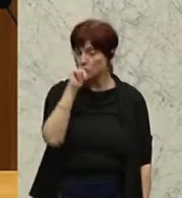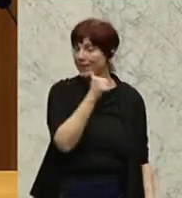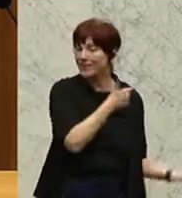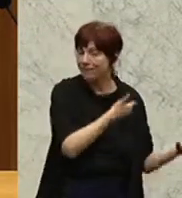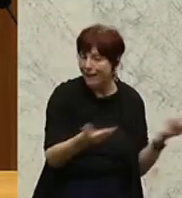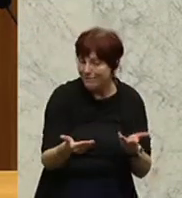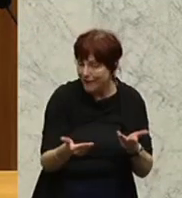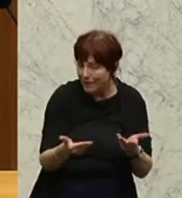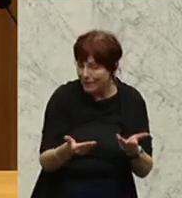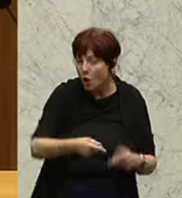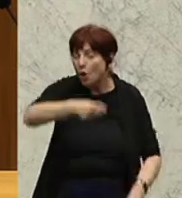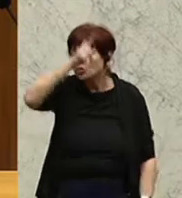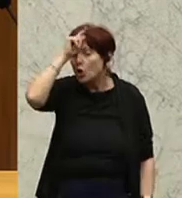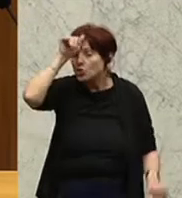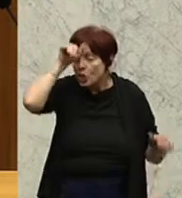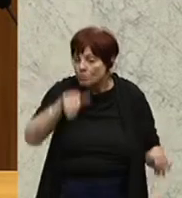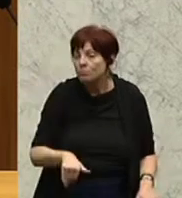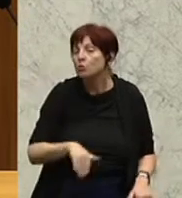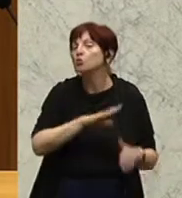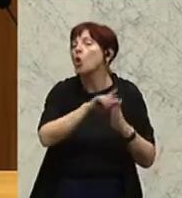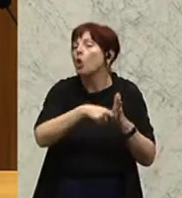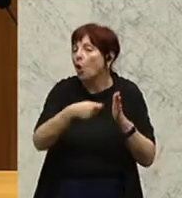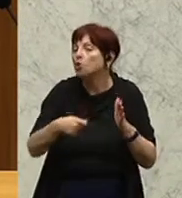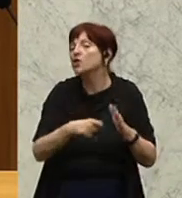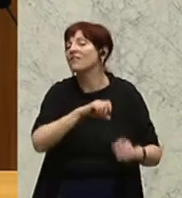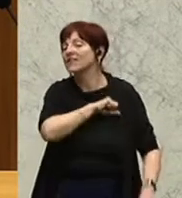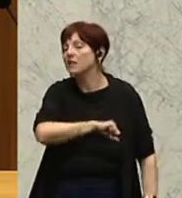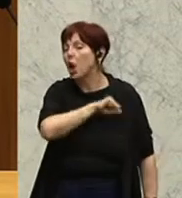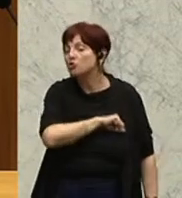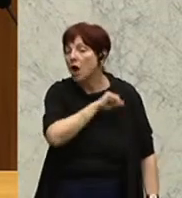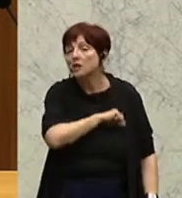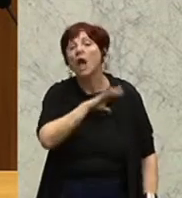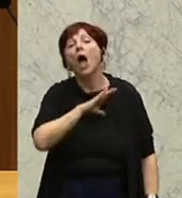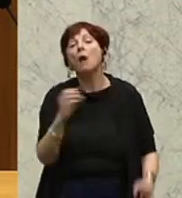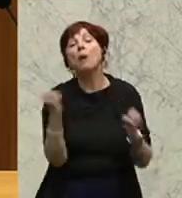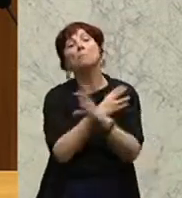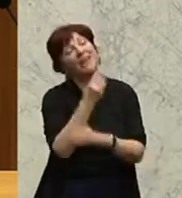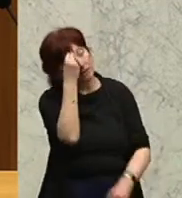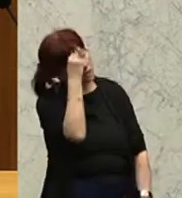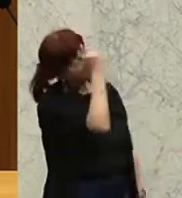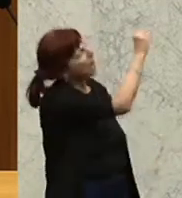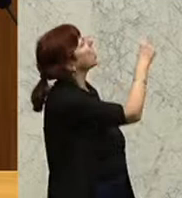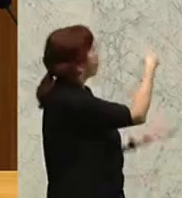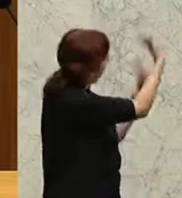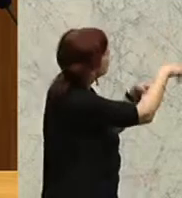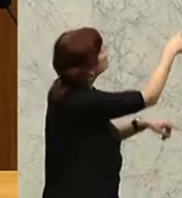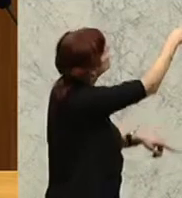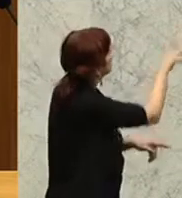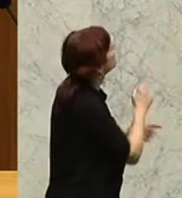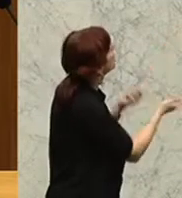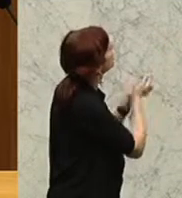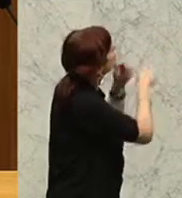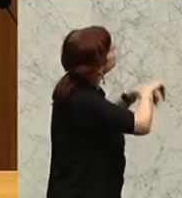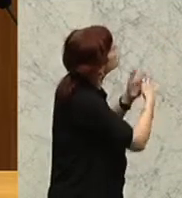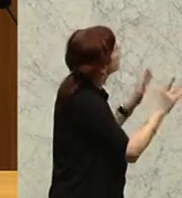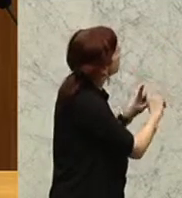einladen, Deutschland die Konsequenzen ausbaden lassen und dann Deutschland über die Medien ausrichten und wir wollen, dass ihr eure Politik ändert.